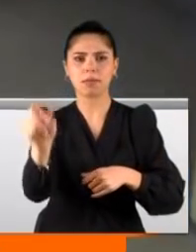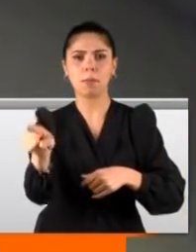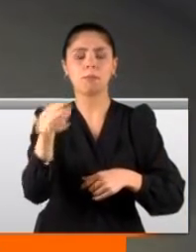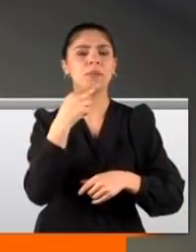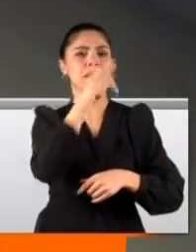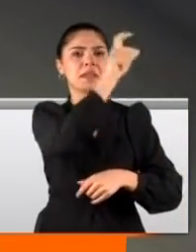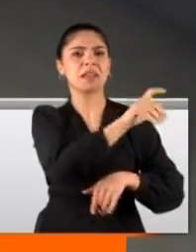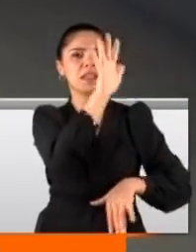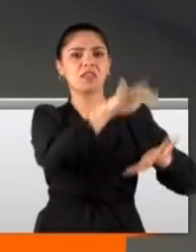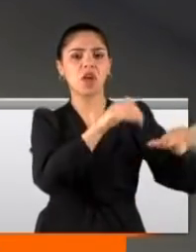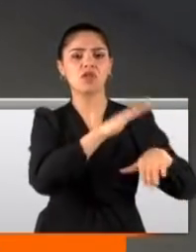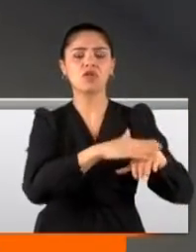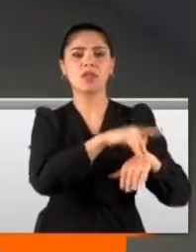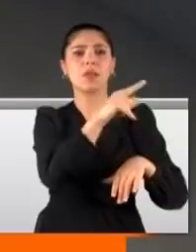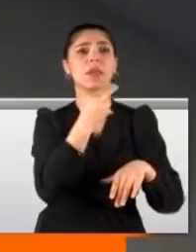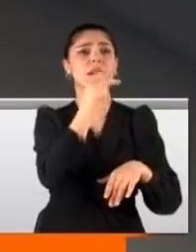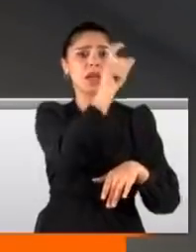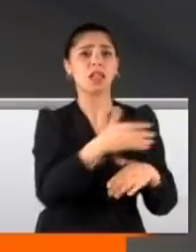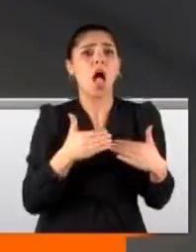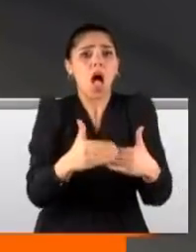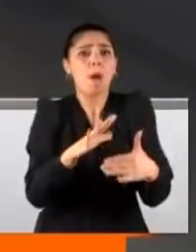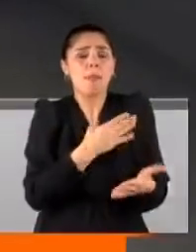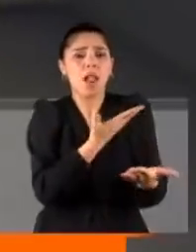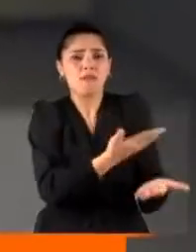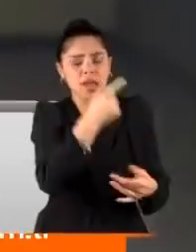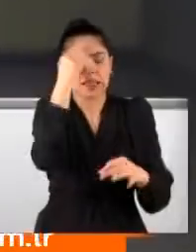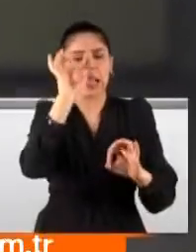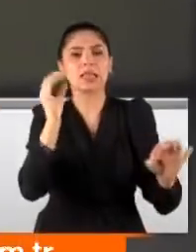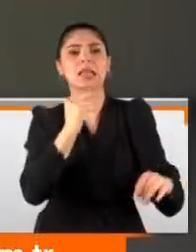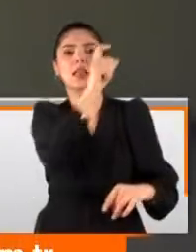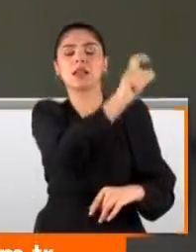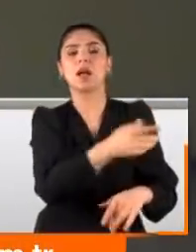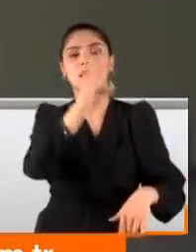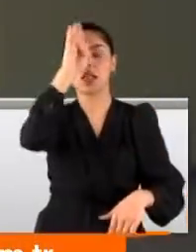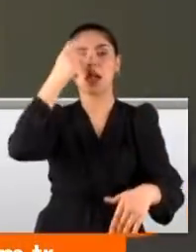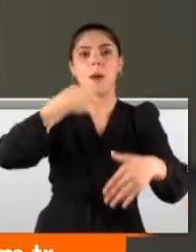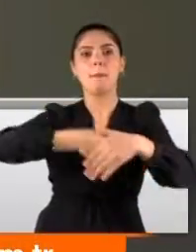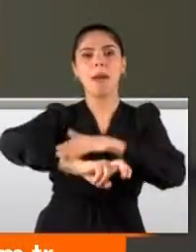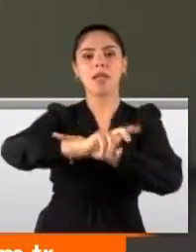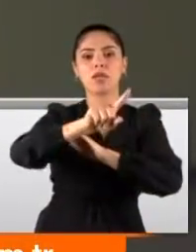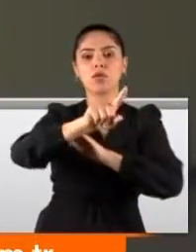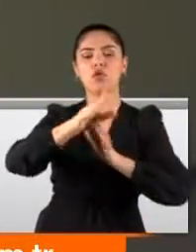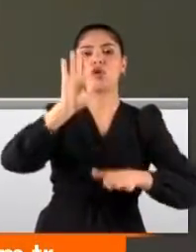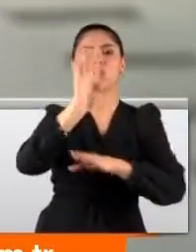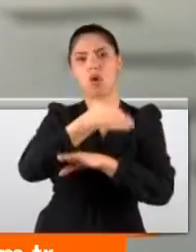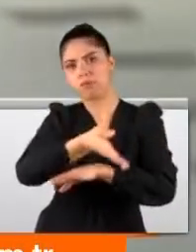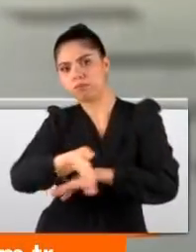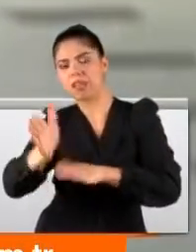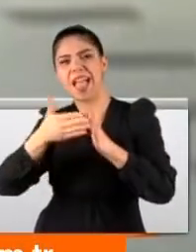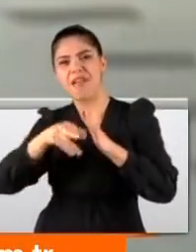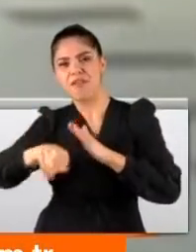Tüm bunlar bir hamilenin başına geldi. Talihsiz kadın İstanbul metrosunun tüm sandurağından çıkmış evine gidiyordu.